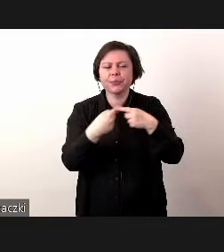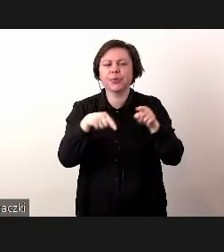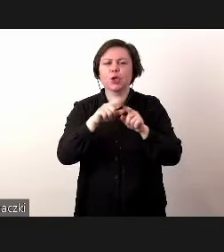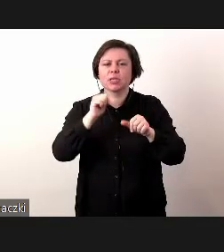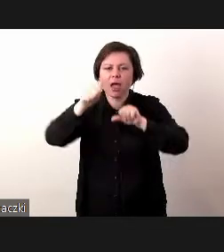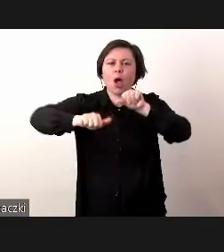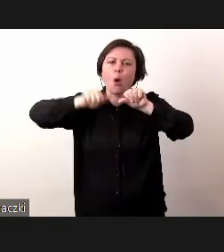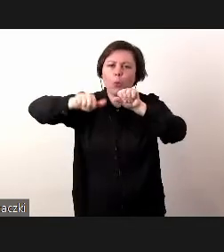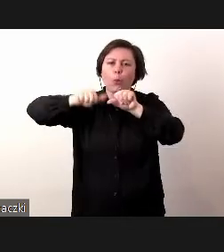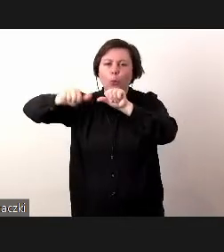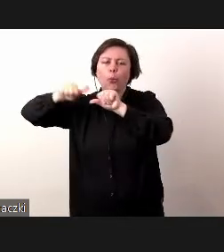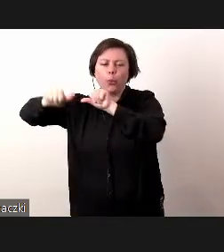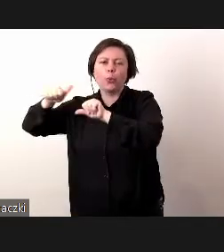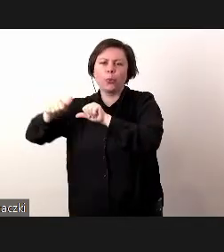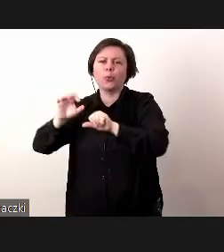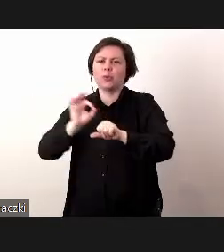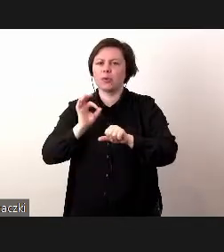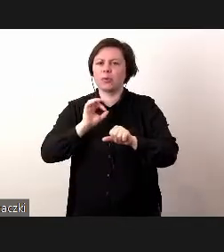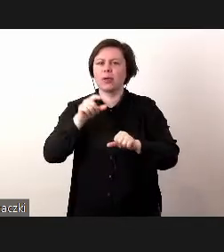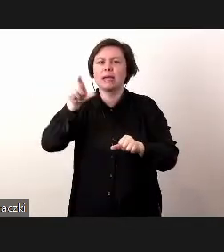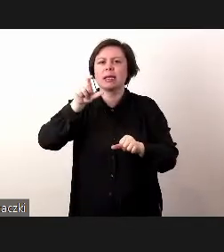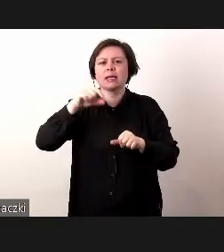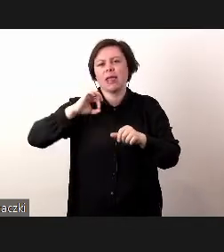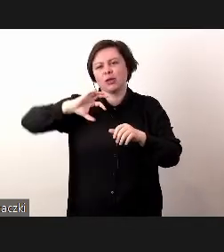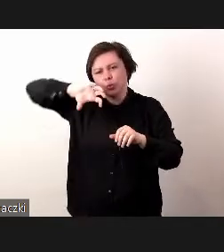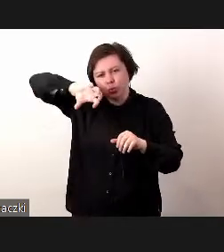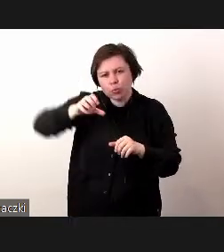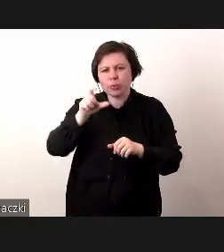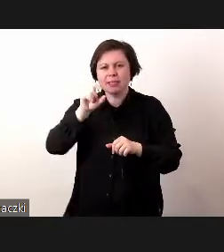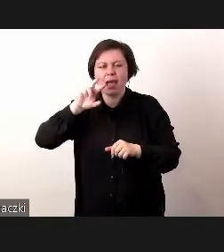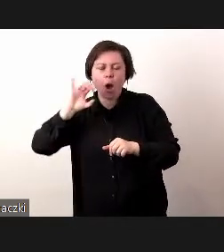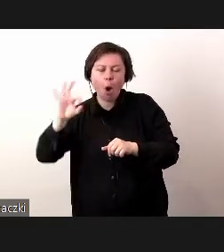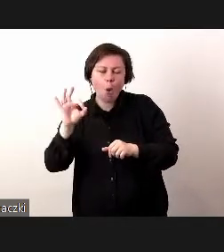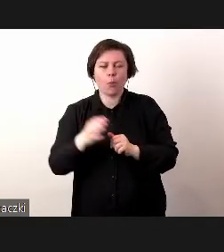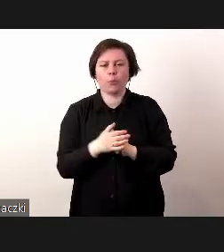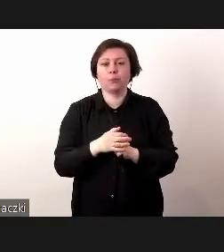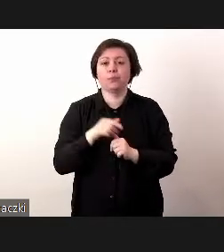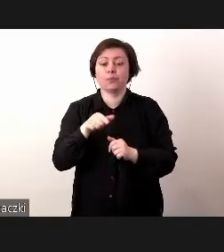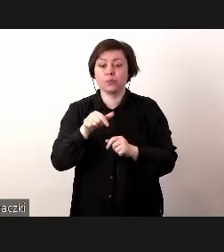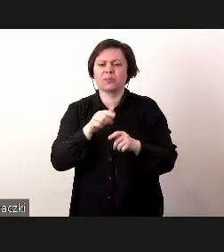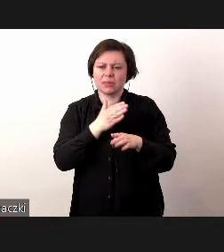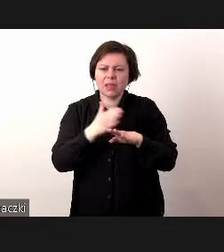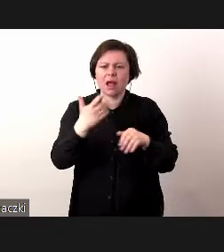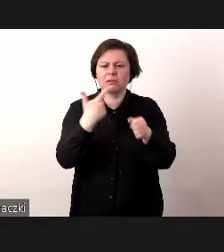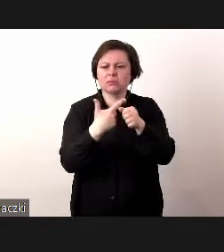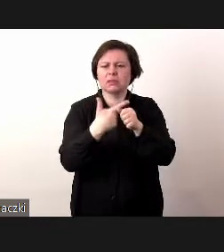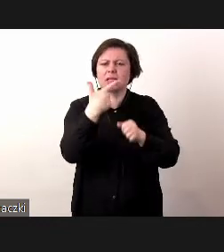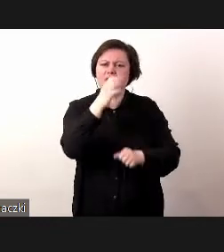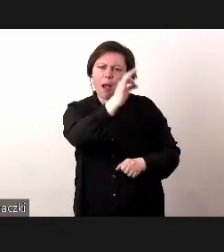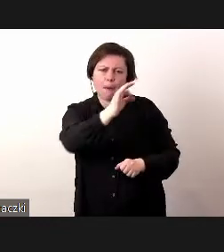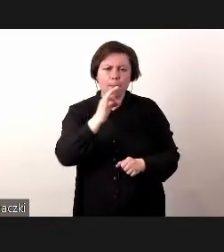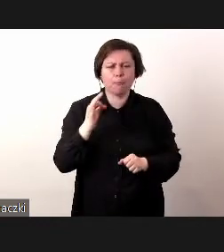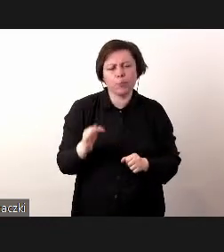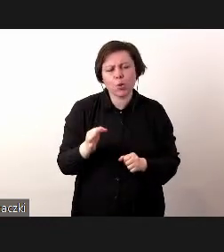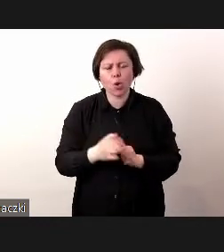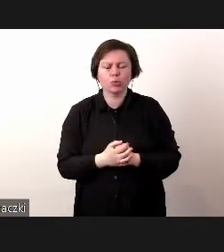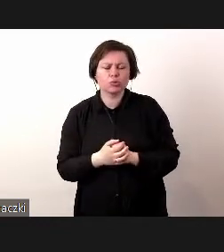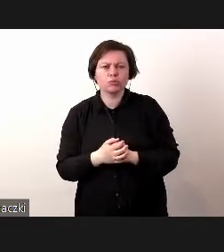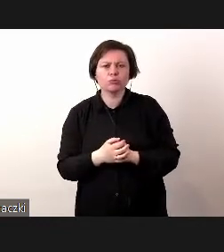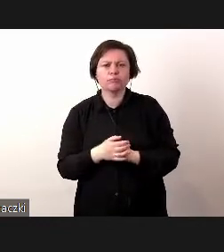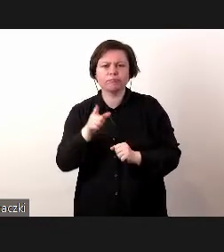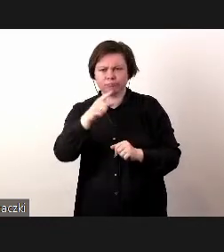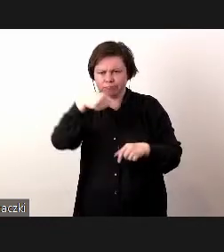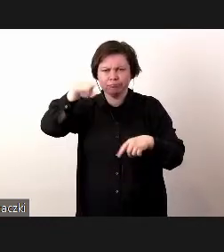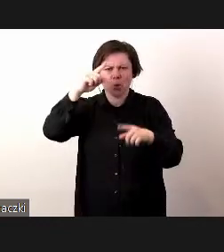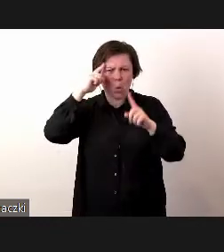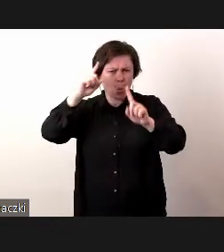corocznie wśród CIO, którzy mówią, że nadal tutaj 22% z